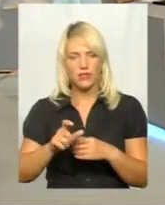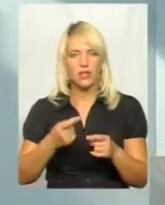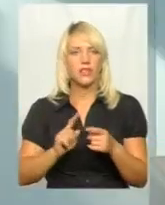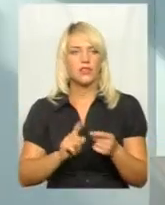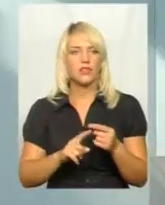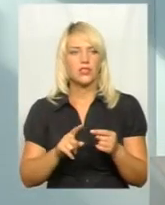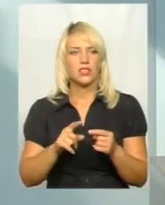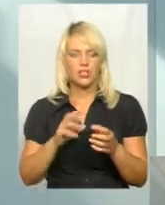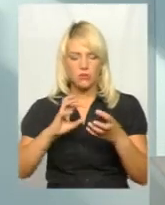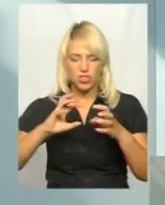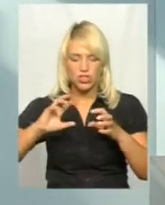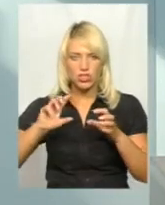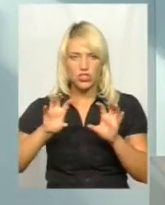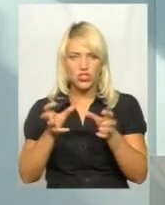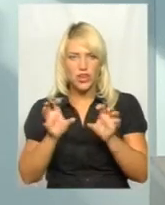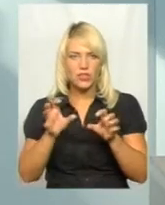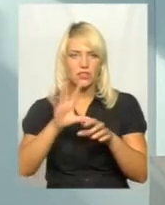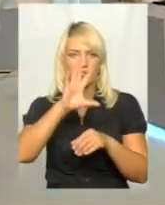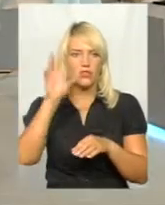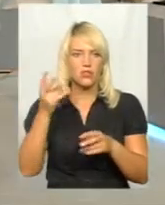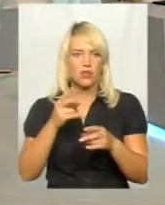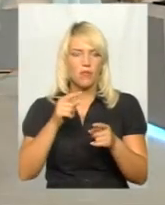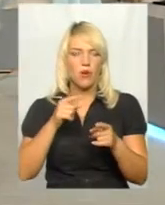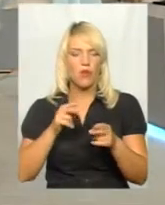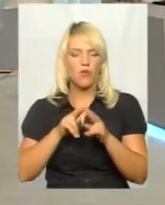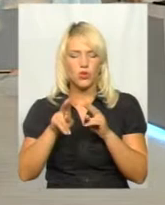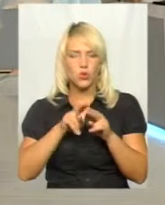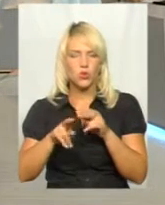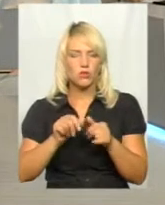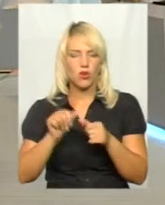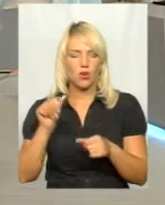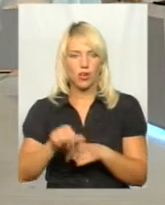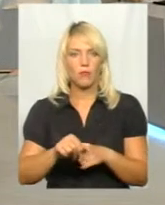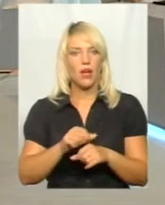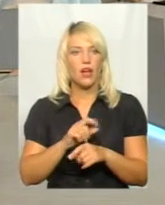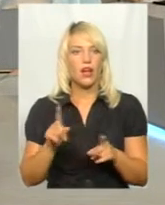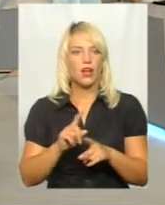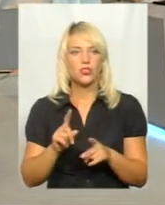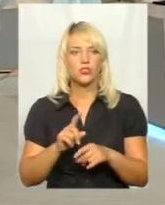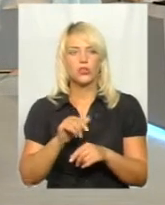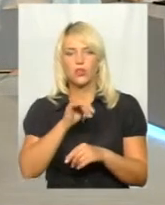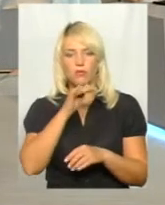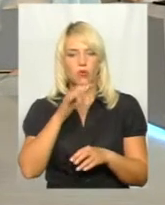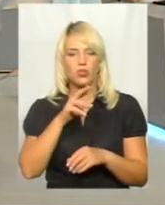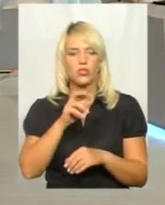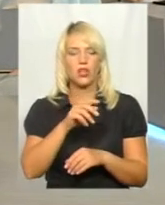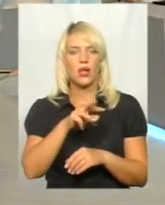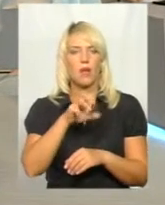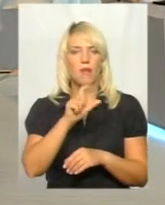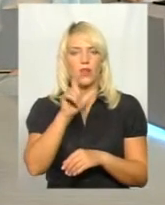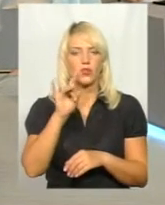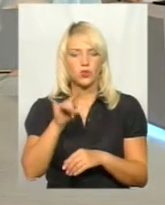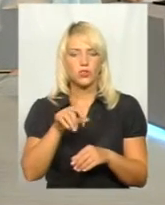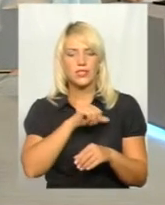окремо розрахунок їх проводити. виточувати? Не можна так само, як свого часу Микола Мазур це з брухту Ну, він же це знайшов.